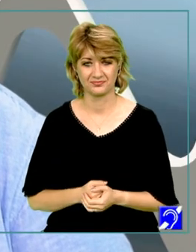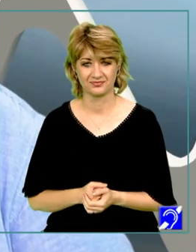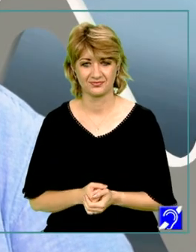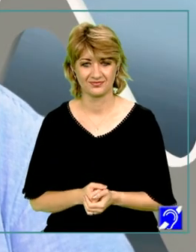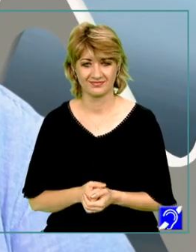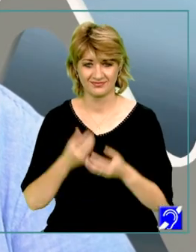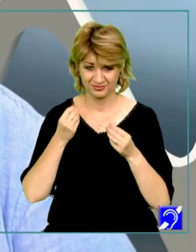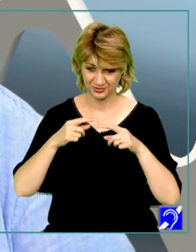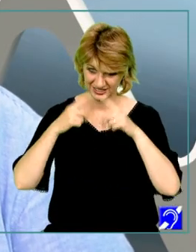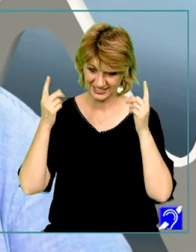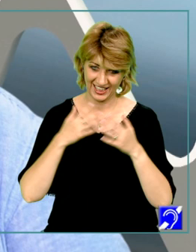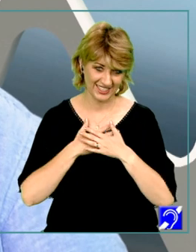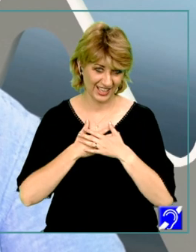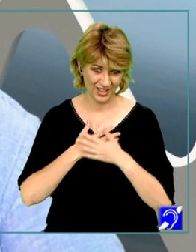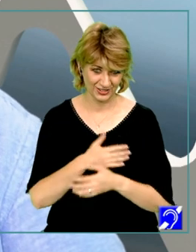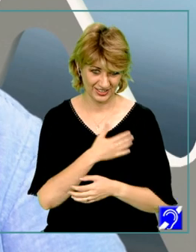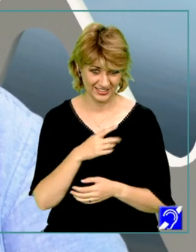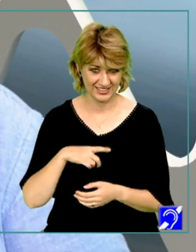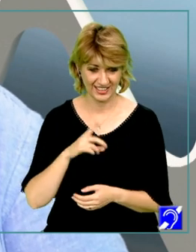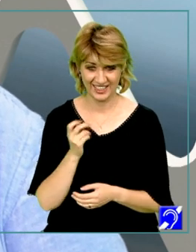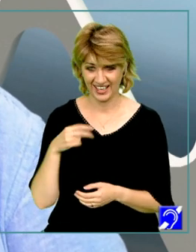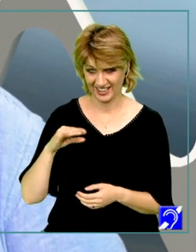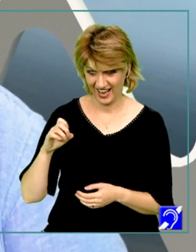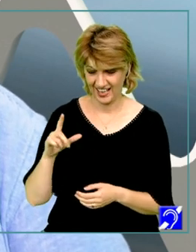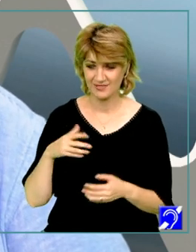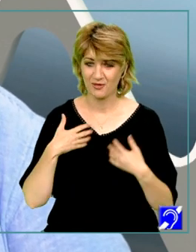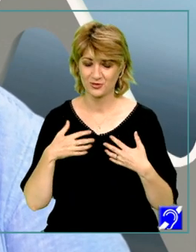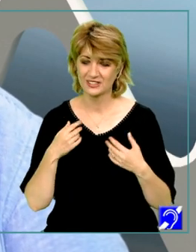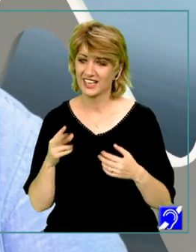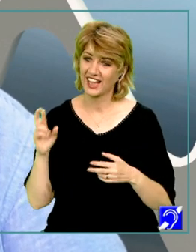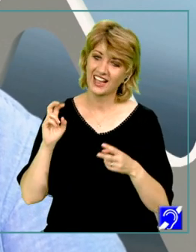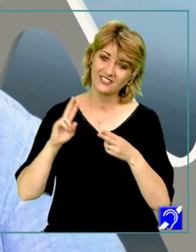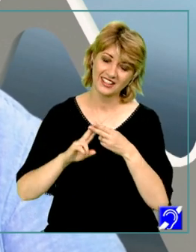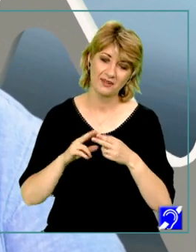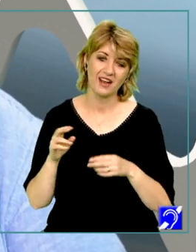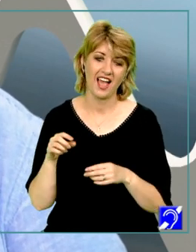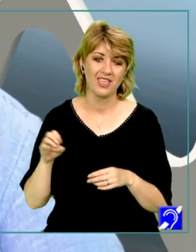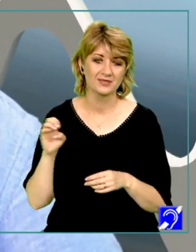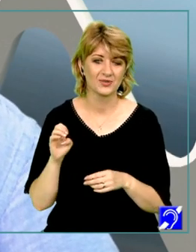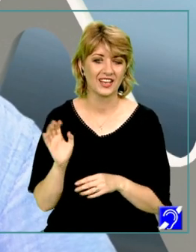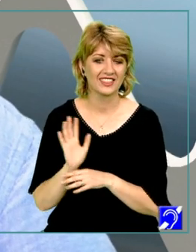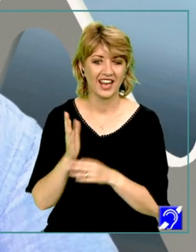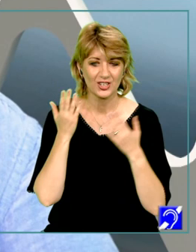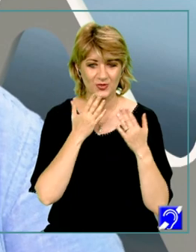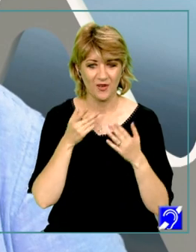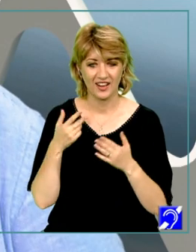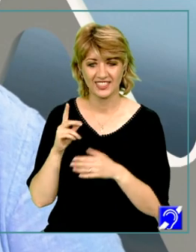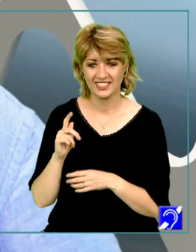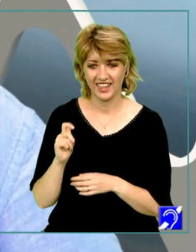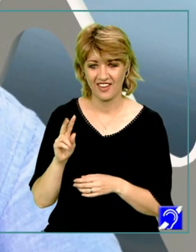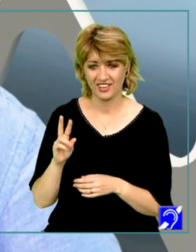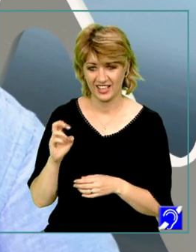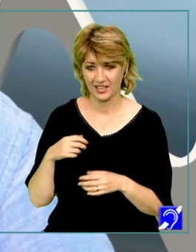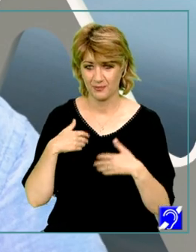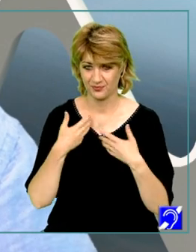Bună ziua, dragi elevi! Sunt Gabriel Vrânceanu și mă bucur să ne revedem la emisiunea Teleșcoală găzduită de TVR. Mă